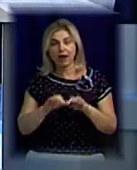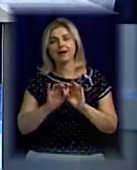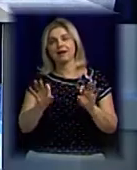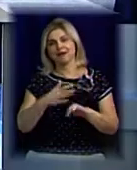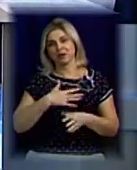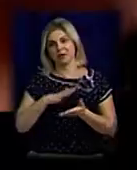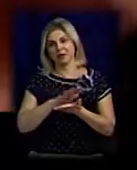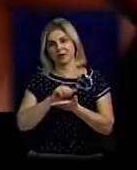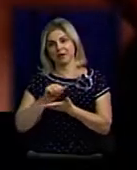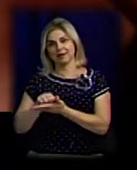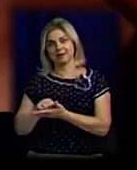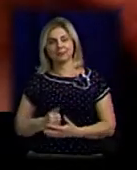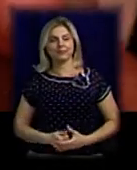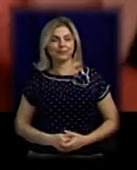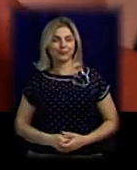кореспондентам.